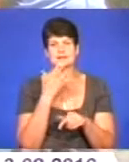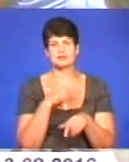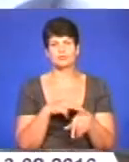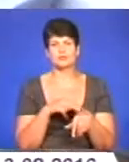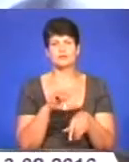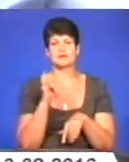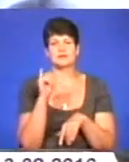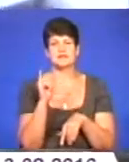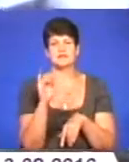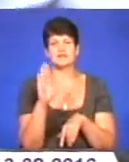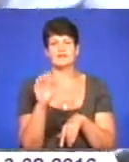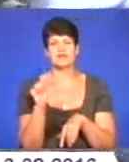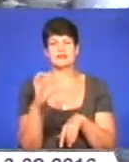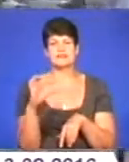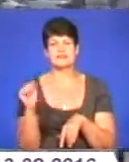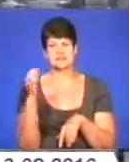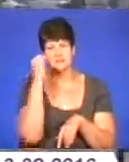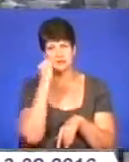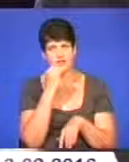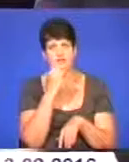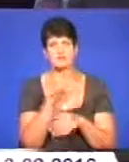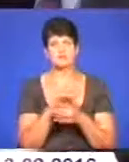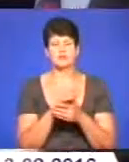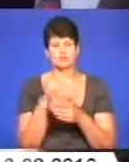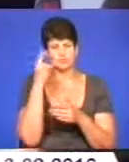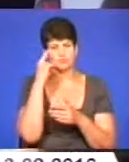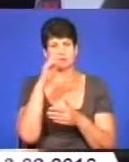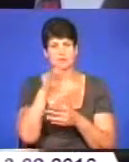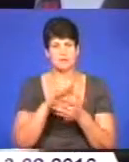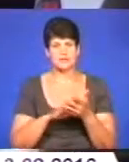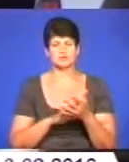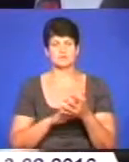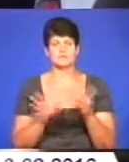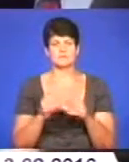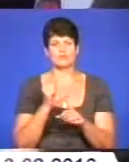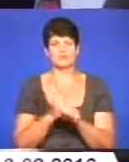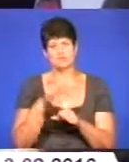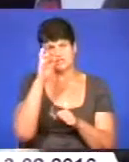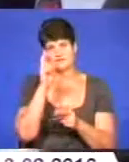Ігор Васький вдячний і сподівається на подальшу плідну співпрацю з державним підприємством. Дякую за перегляд!